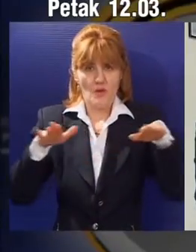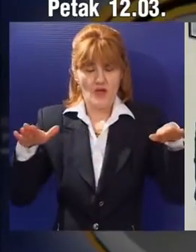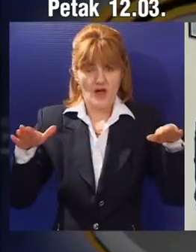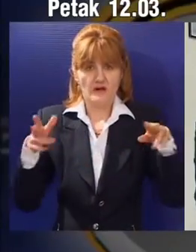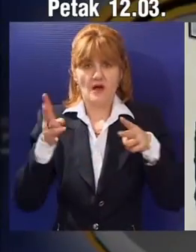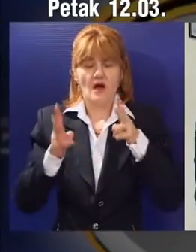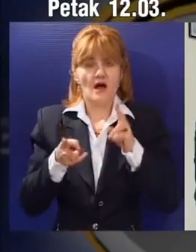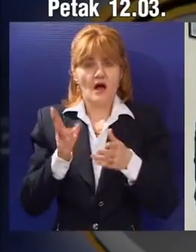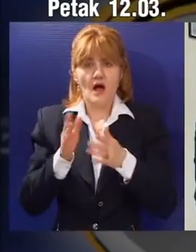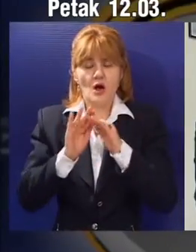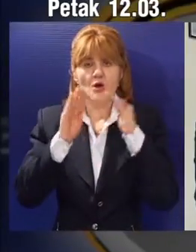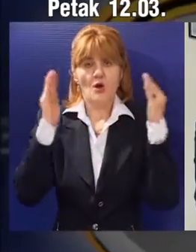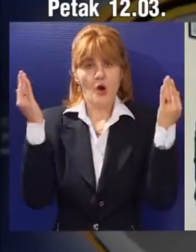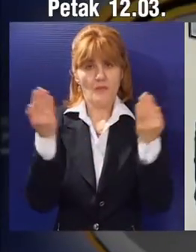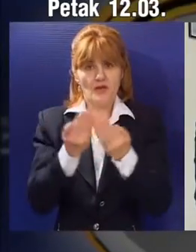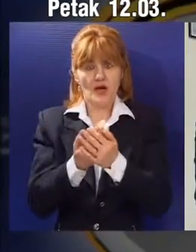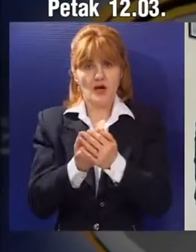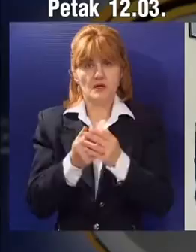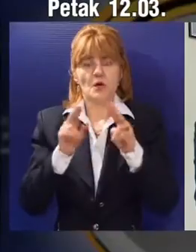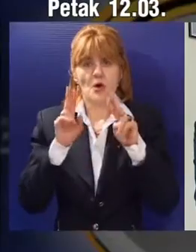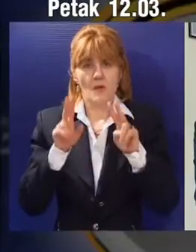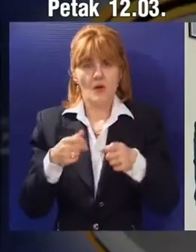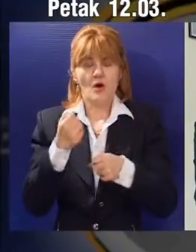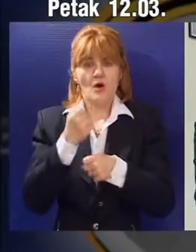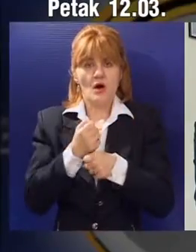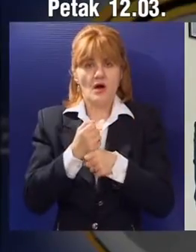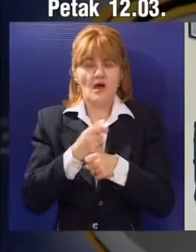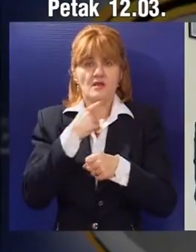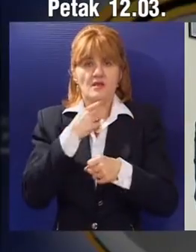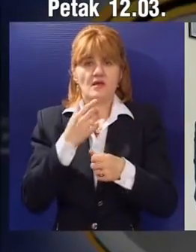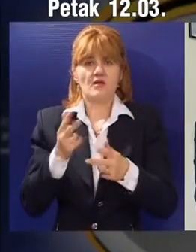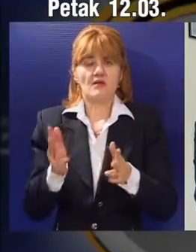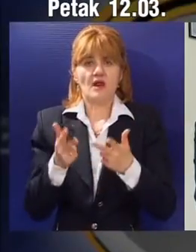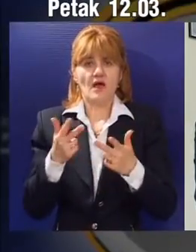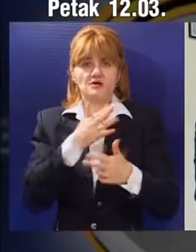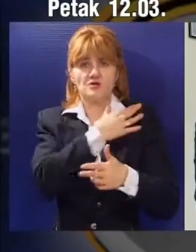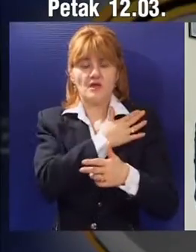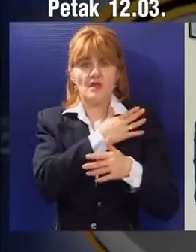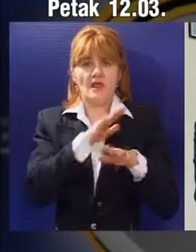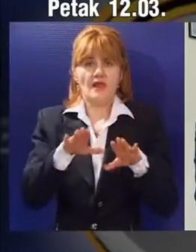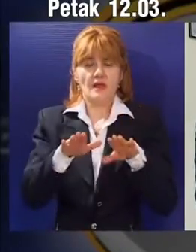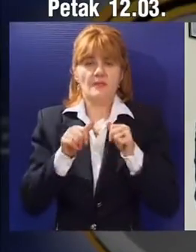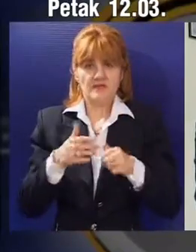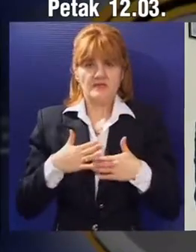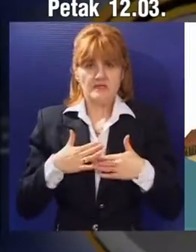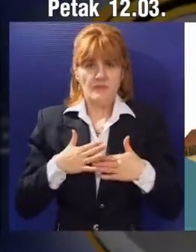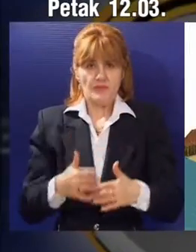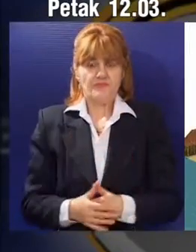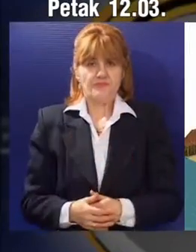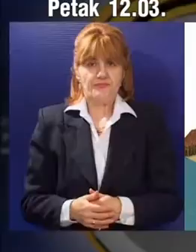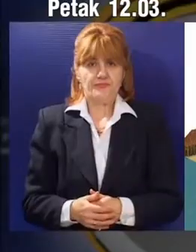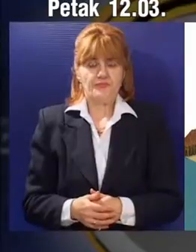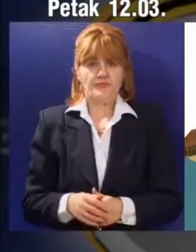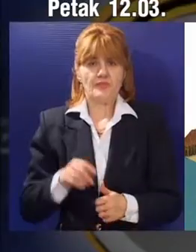objekat kako bi objekat mogao da funkcioniše po tržičnim principima odnosno da izdržava sam sebe.